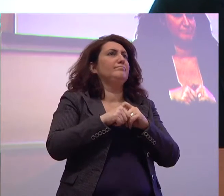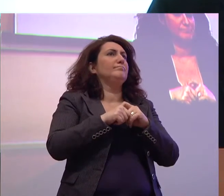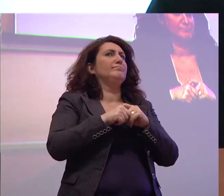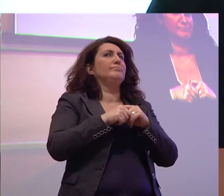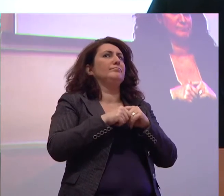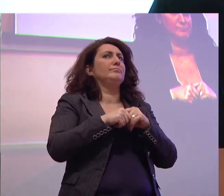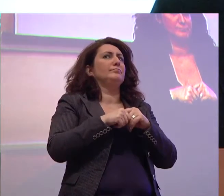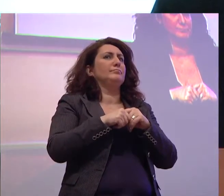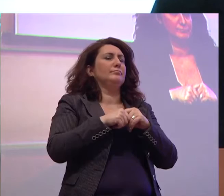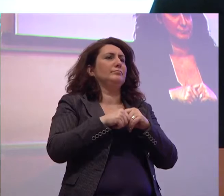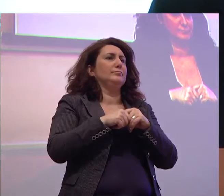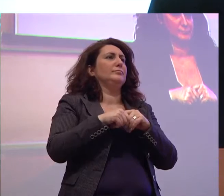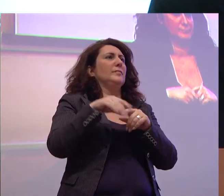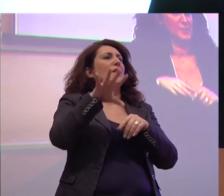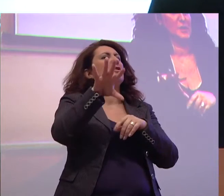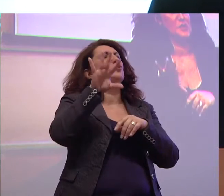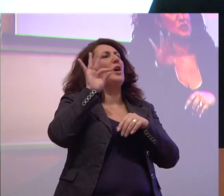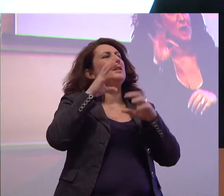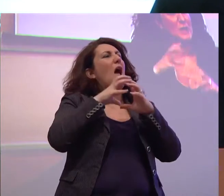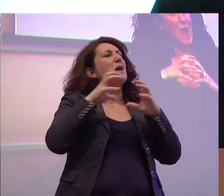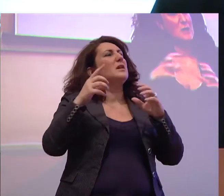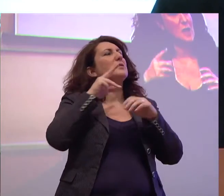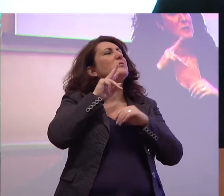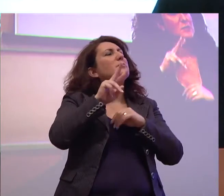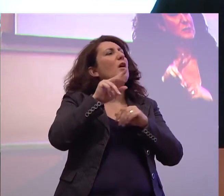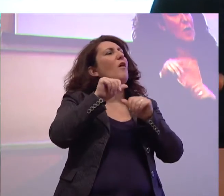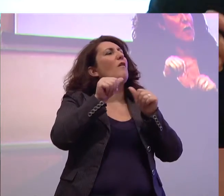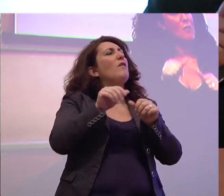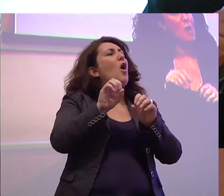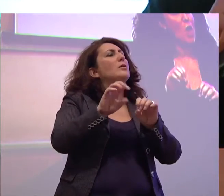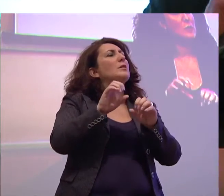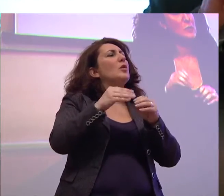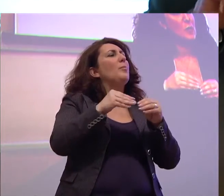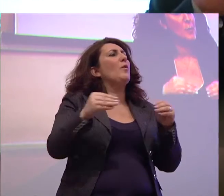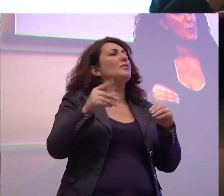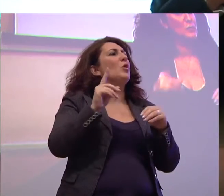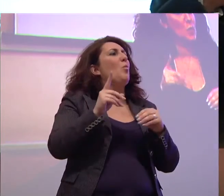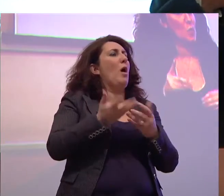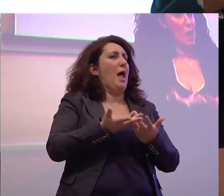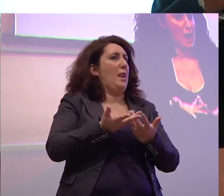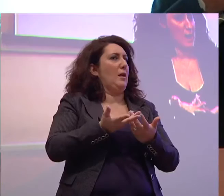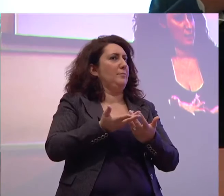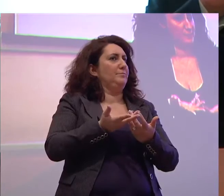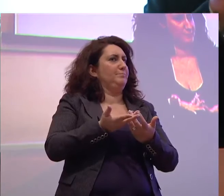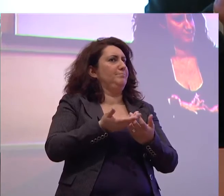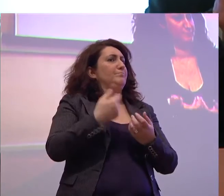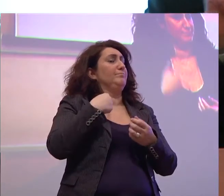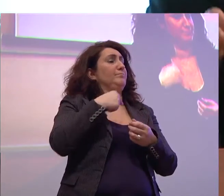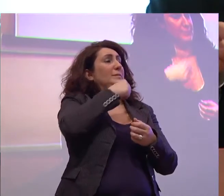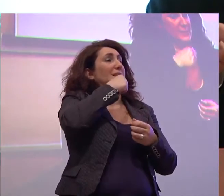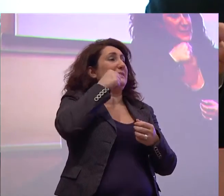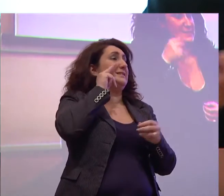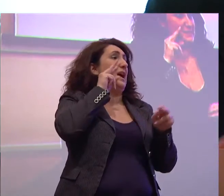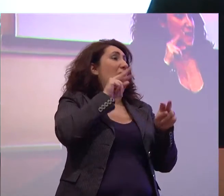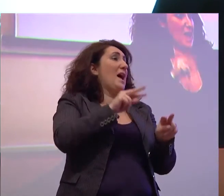Per la formazione professionale perché se no poi senza la